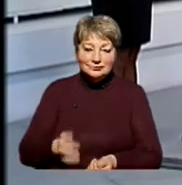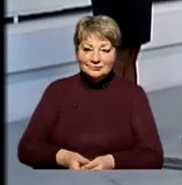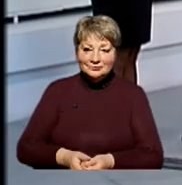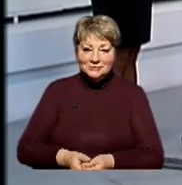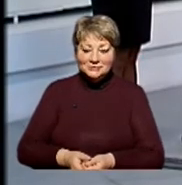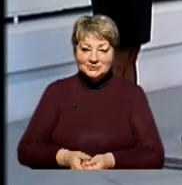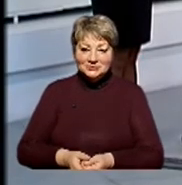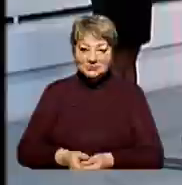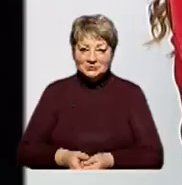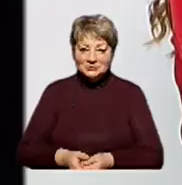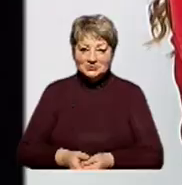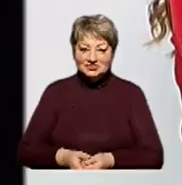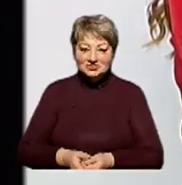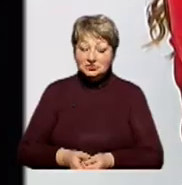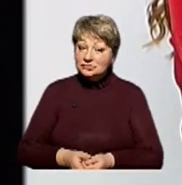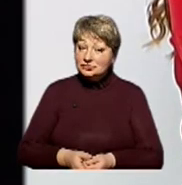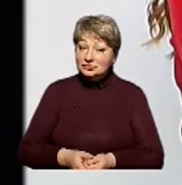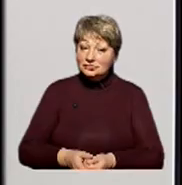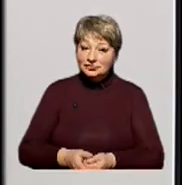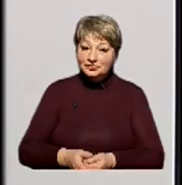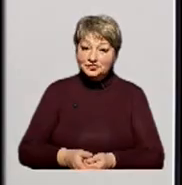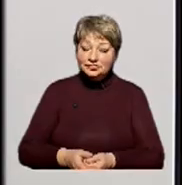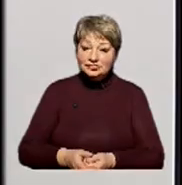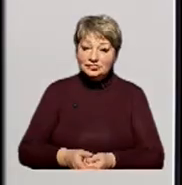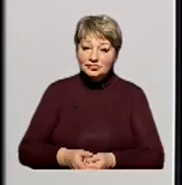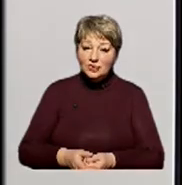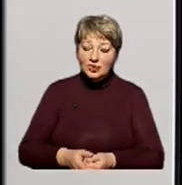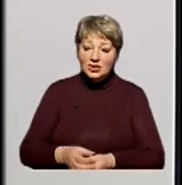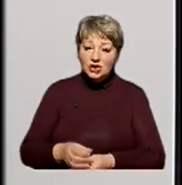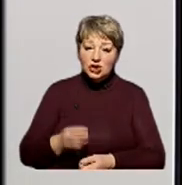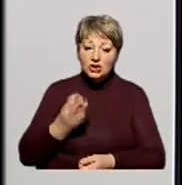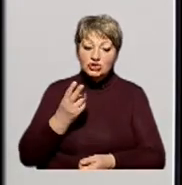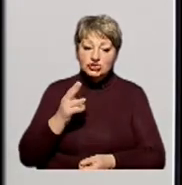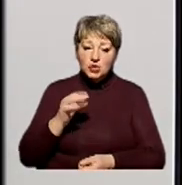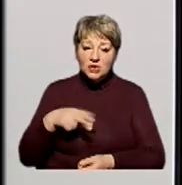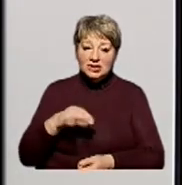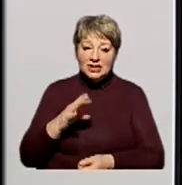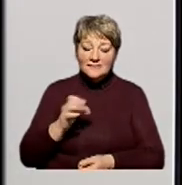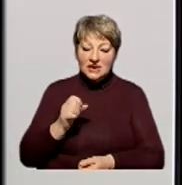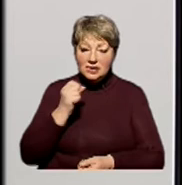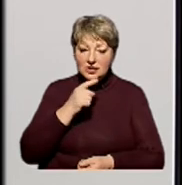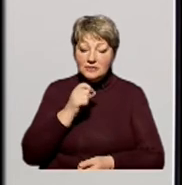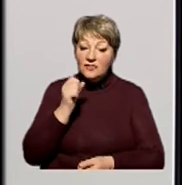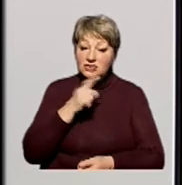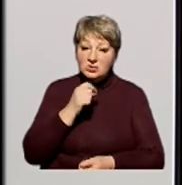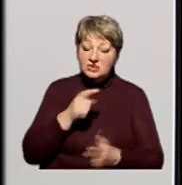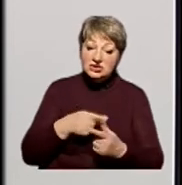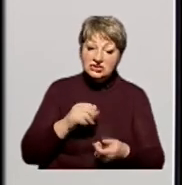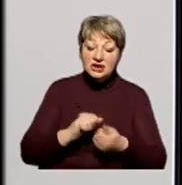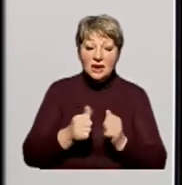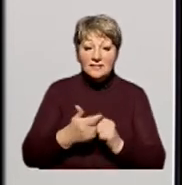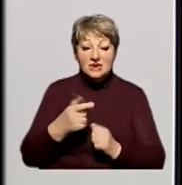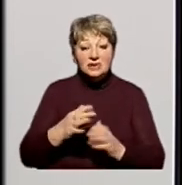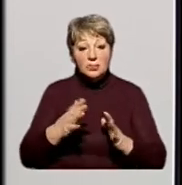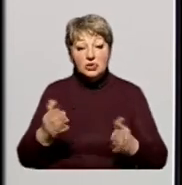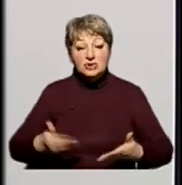Шкода. Зараз не можу пригадати. Шкодунівка, Золотонівський район. Золотоноша чи Канів? Де